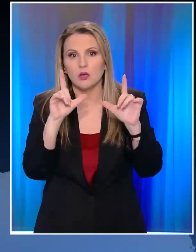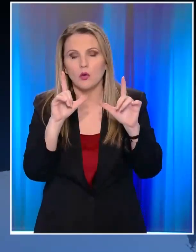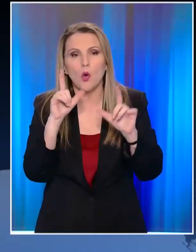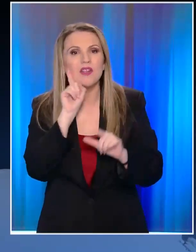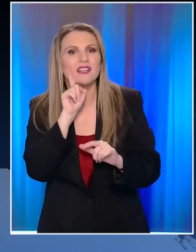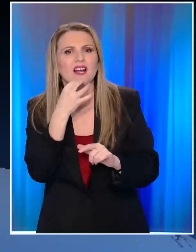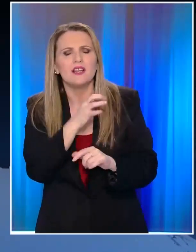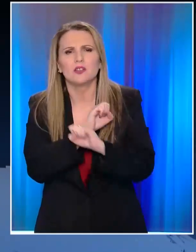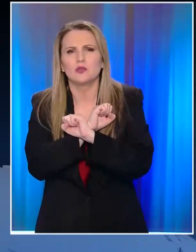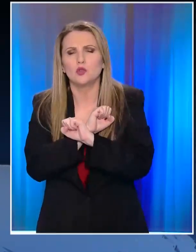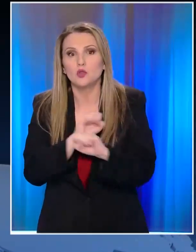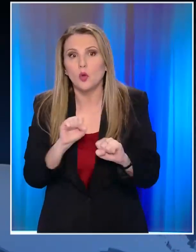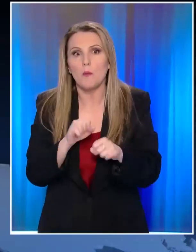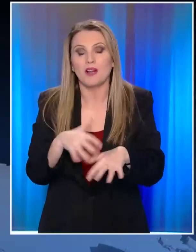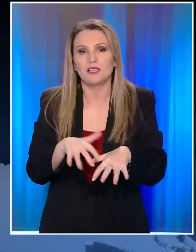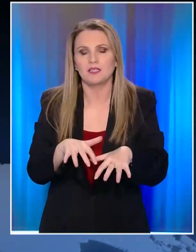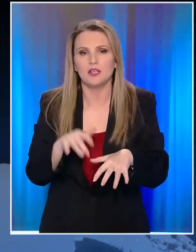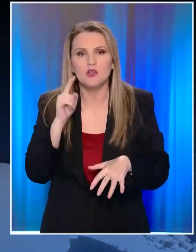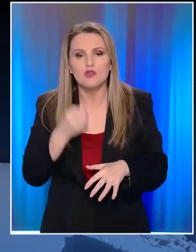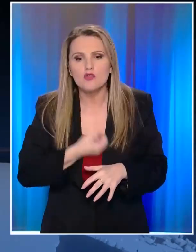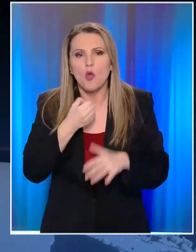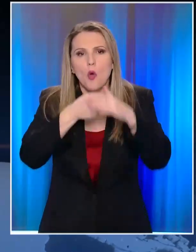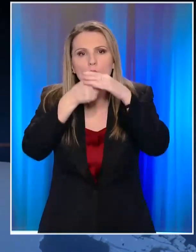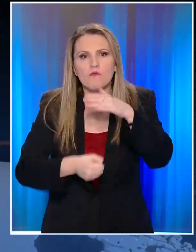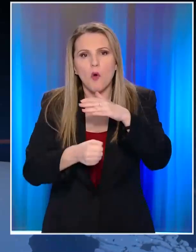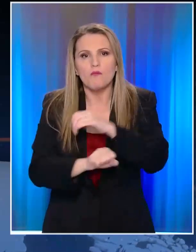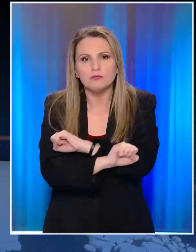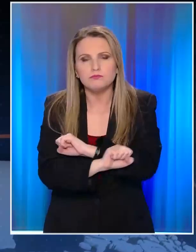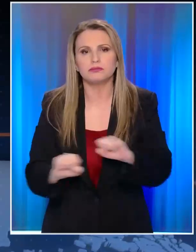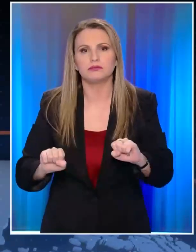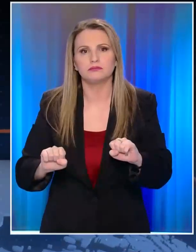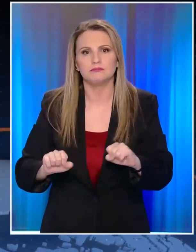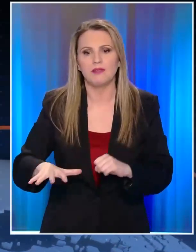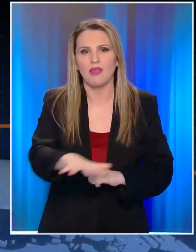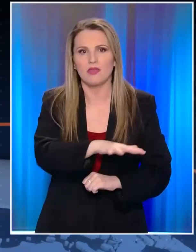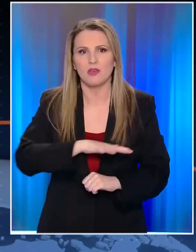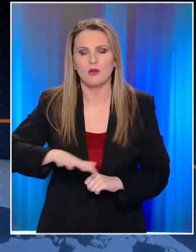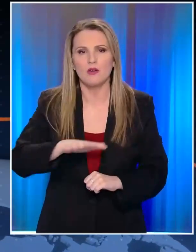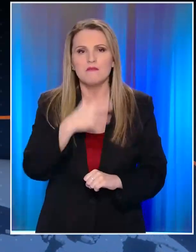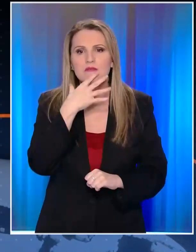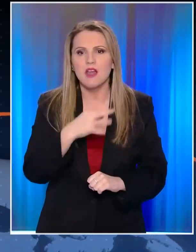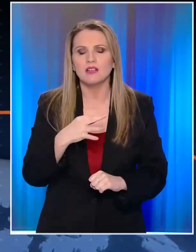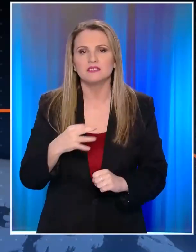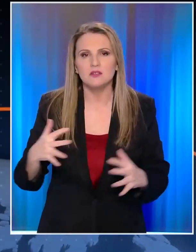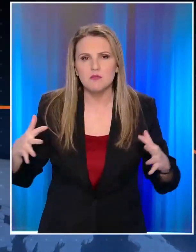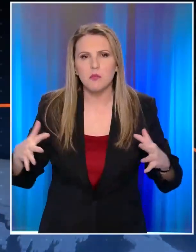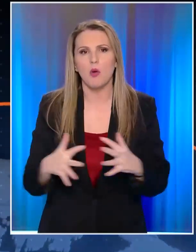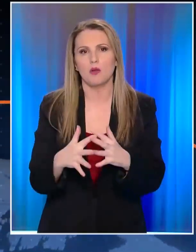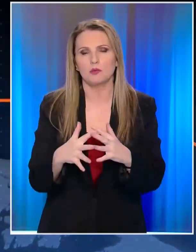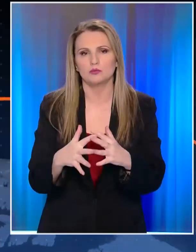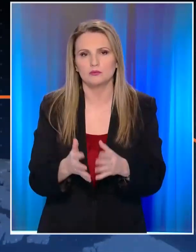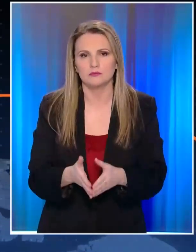τρομακτική. Νομίζω ότι ήρθα σε βομβαρδισμένο τοπίο. Σαν να είμαστε σε πόλεμο.